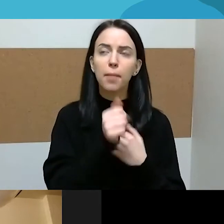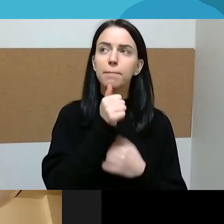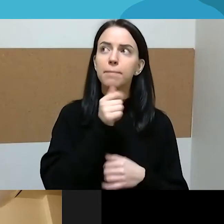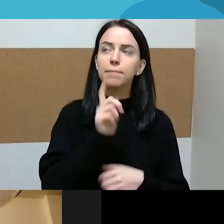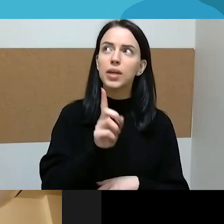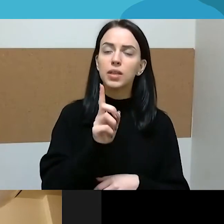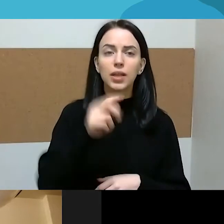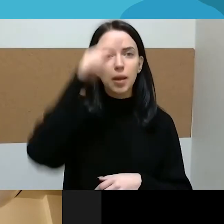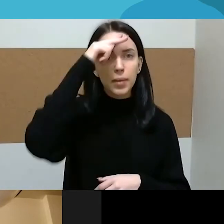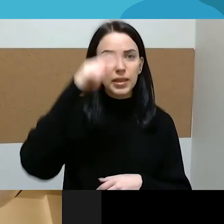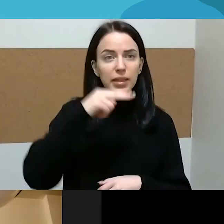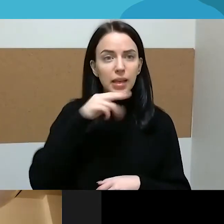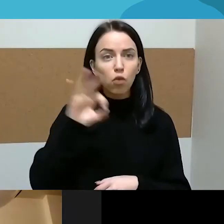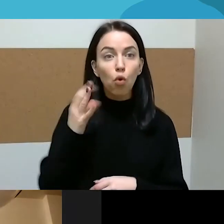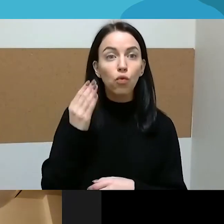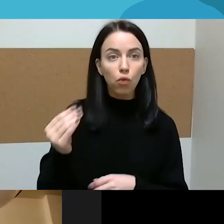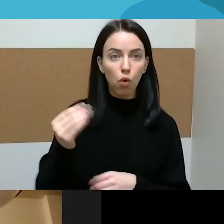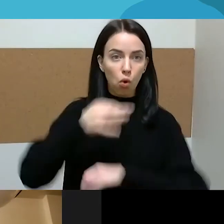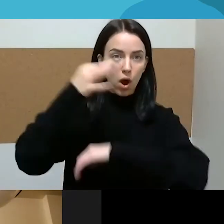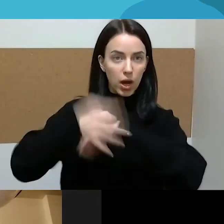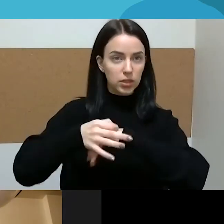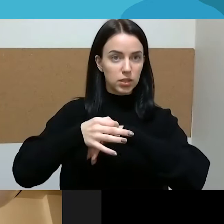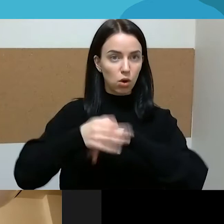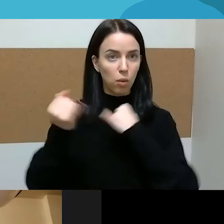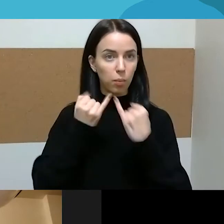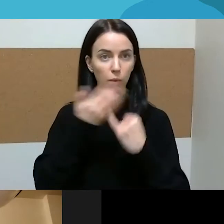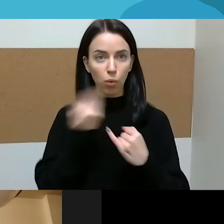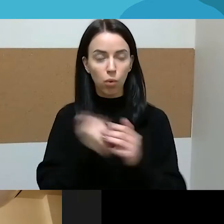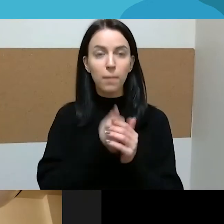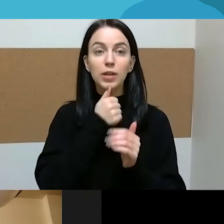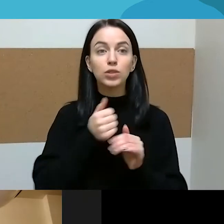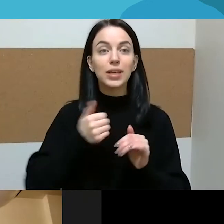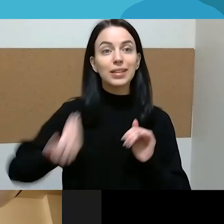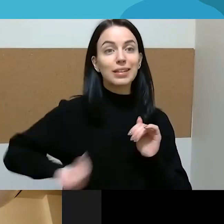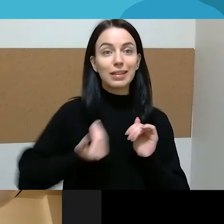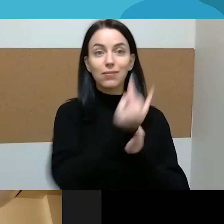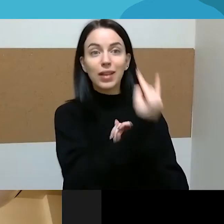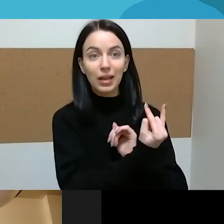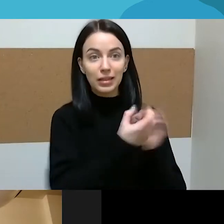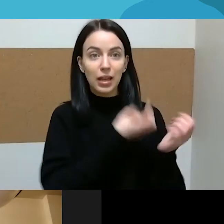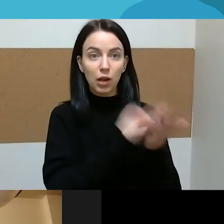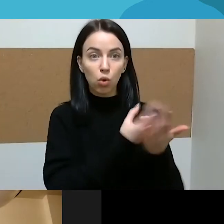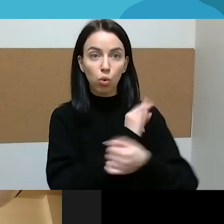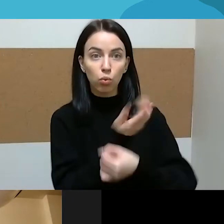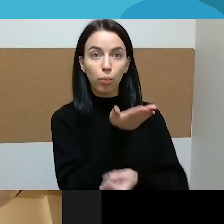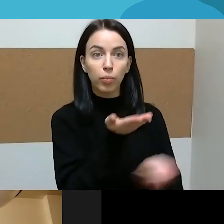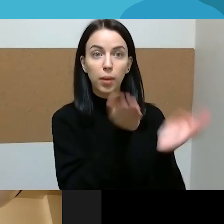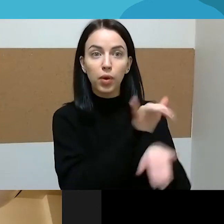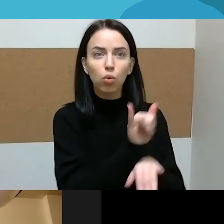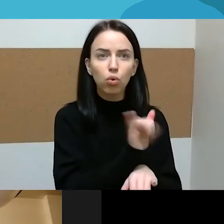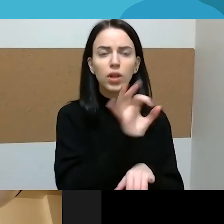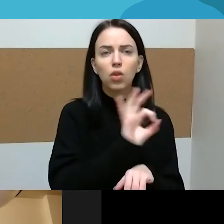tėvo atsakomybę gyvybės langelių, šulinių ir visų kitų baisių